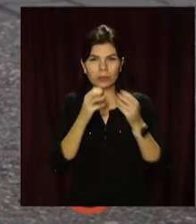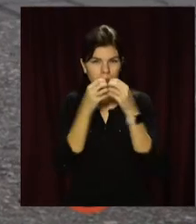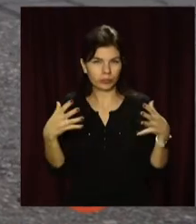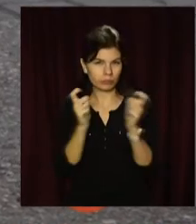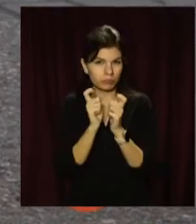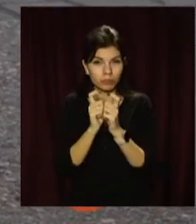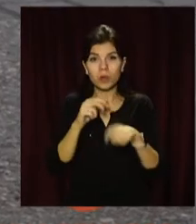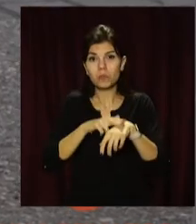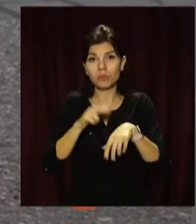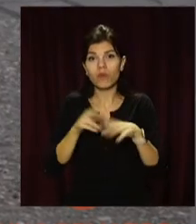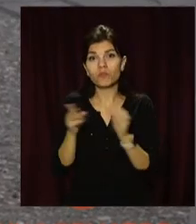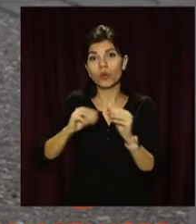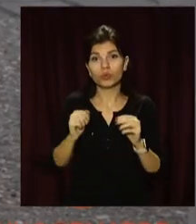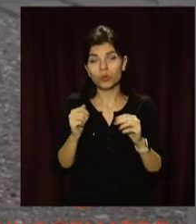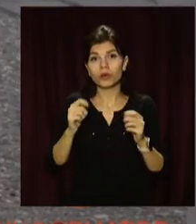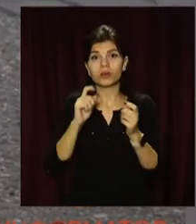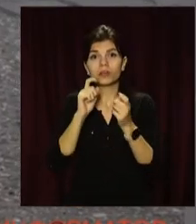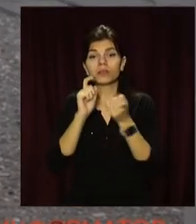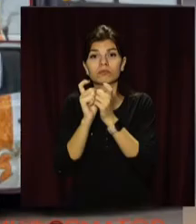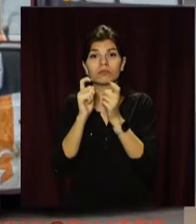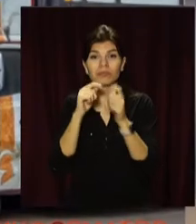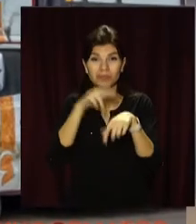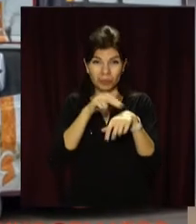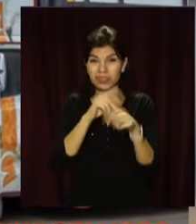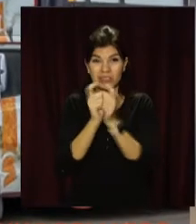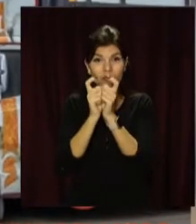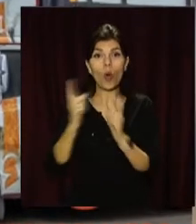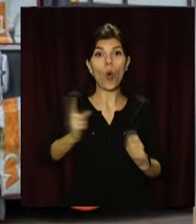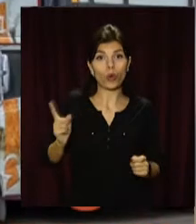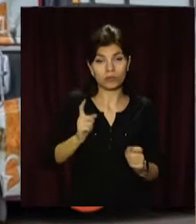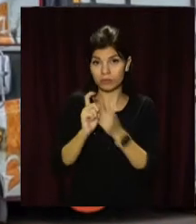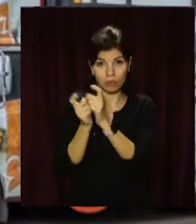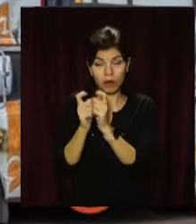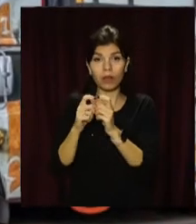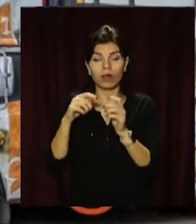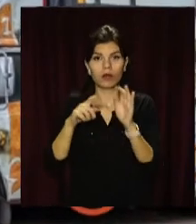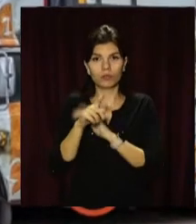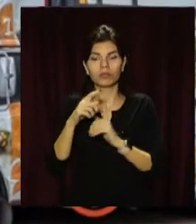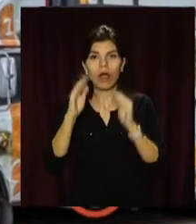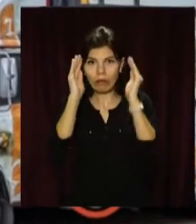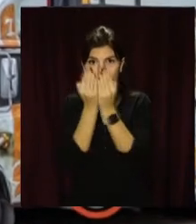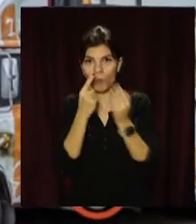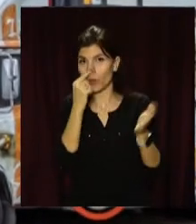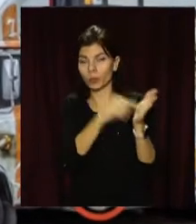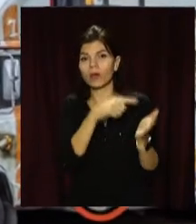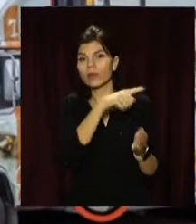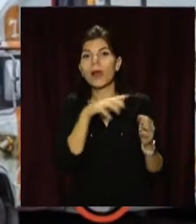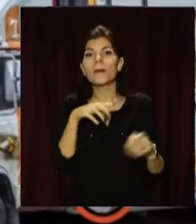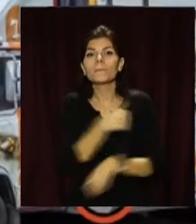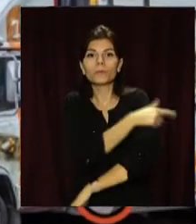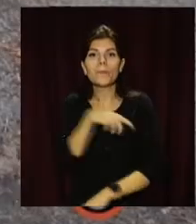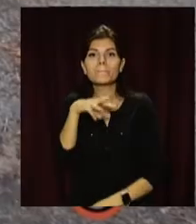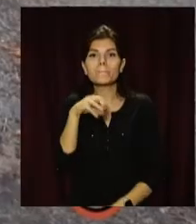другом побилися з охоронцем та відкрили вогонь. Постраждали у важкому стані, потрапив до реанімації лікарні імені Мечникова. Патрульному за напад